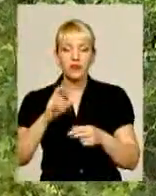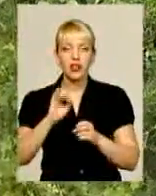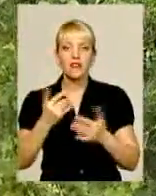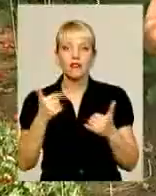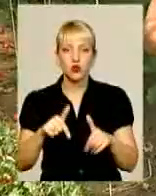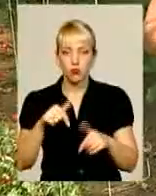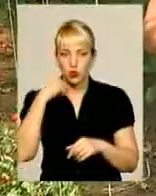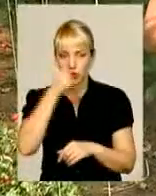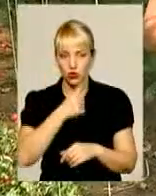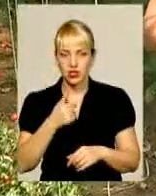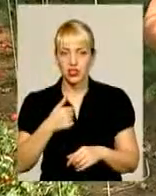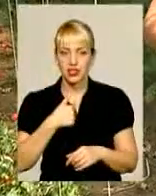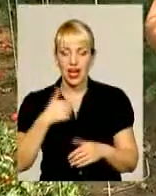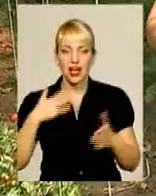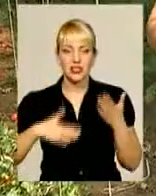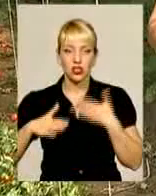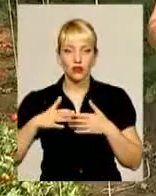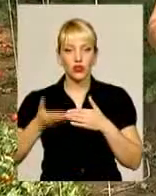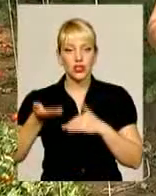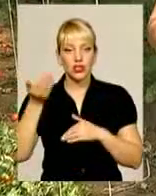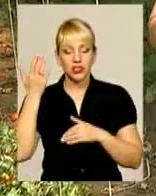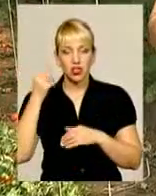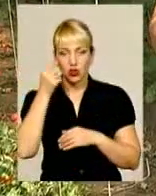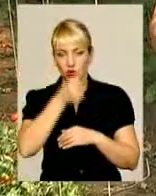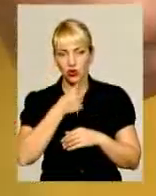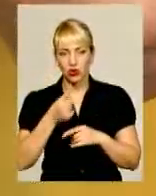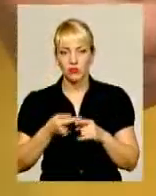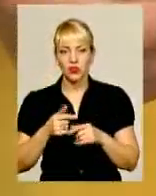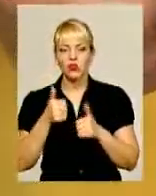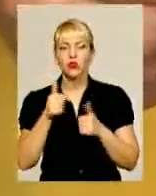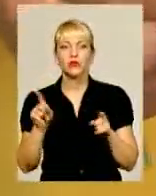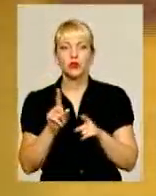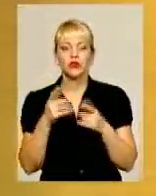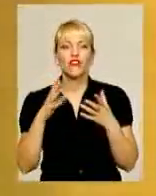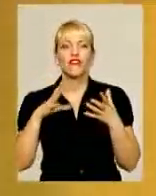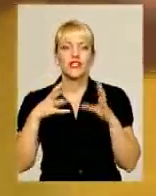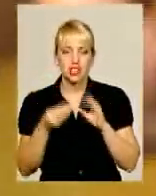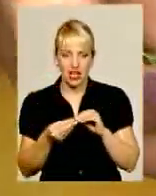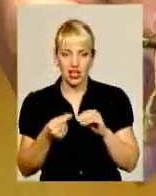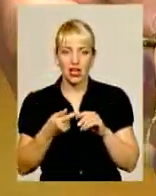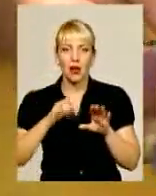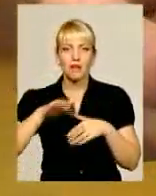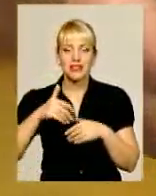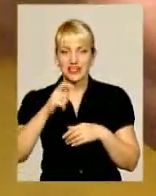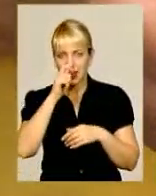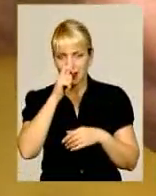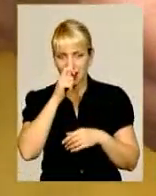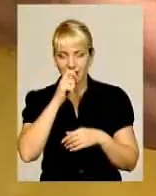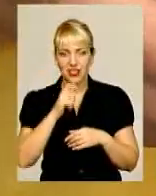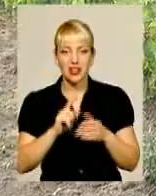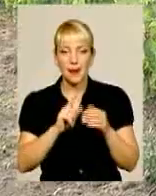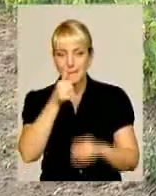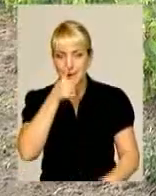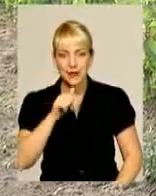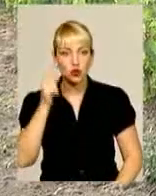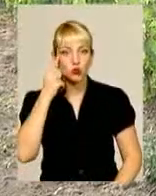цього року. Я задоволений тим роком, воно так дало, я після квітня місяця думав, виноград